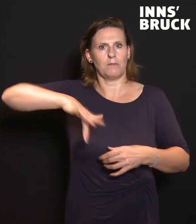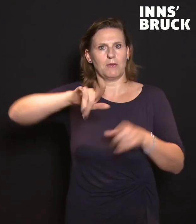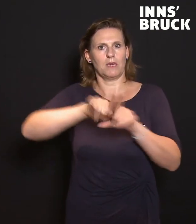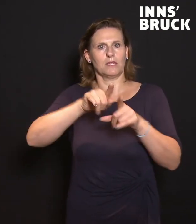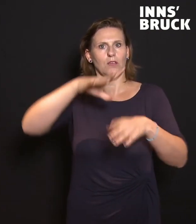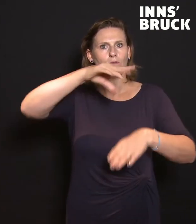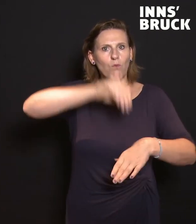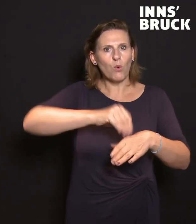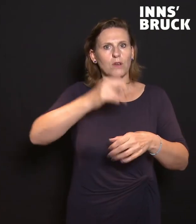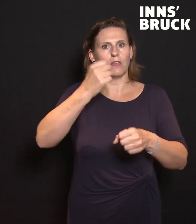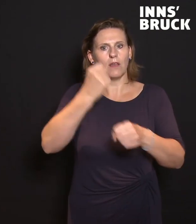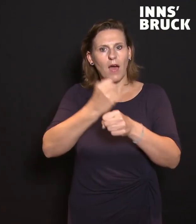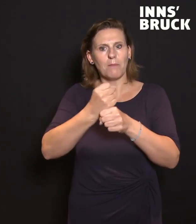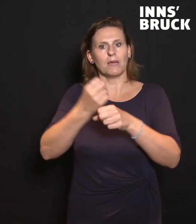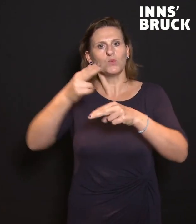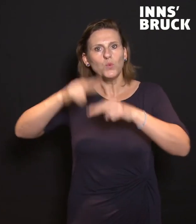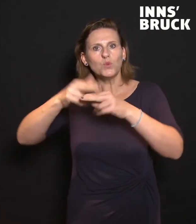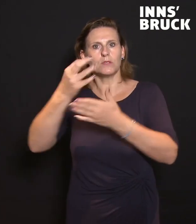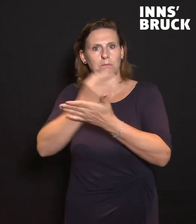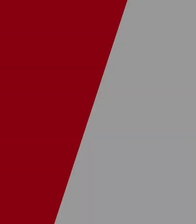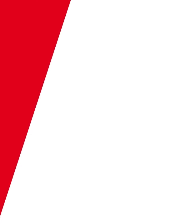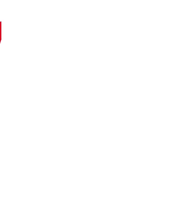Leben und Bildung möglich ist. Vielen Dank.